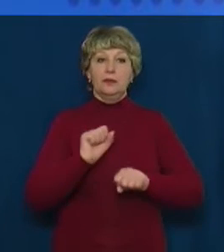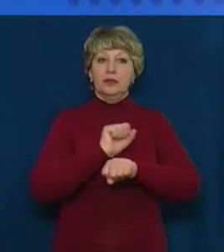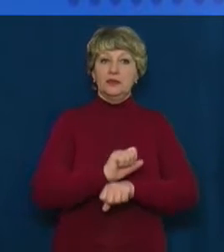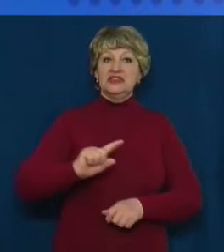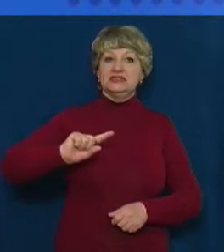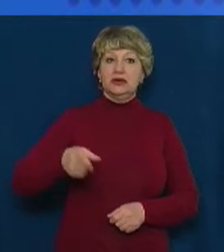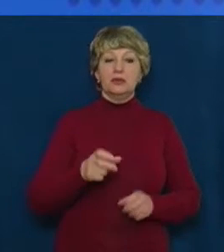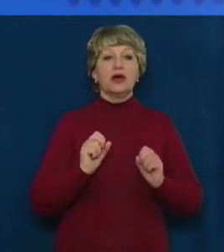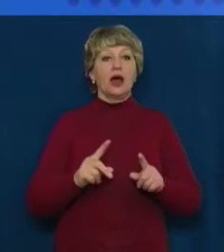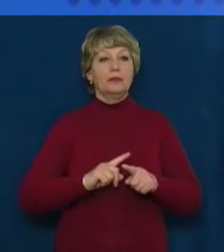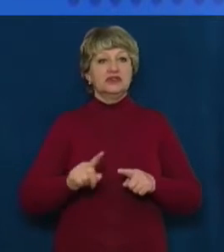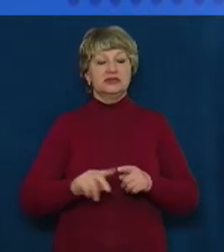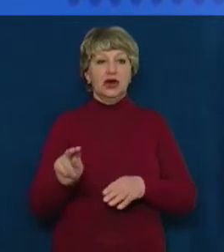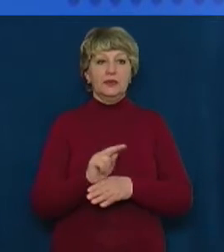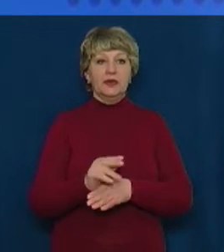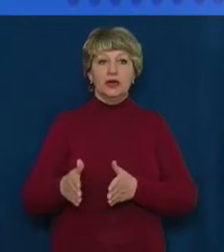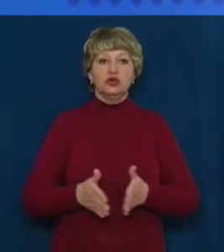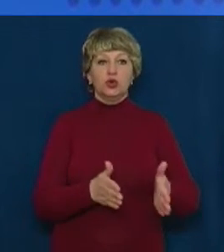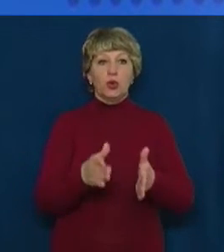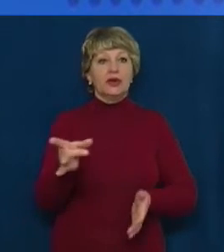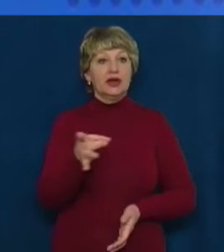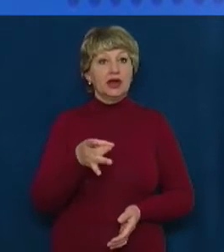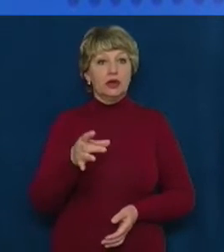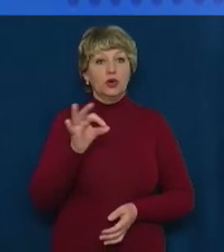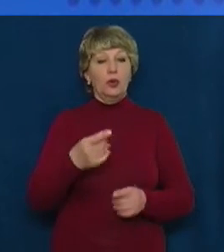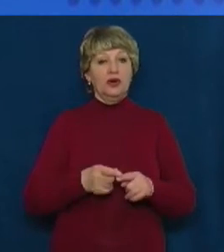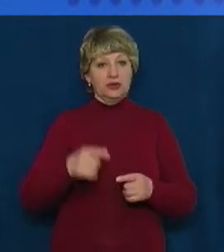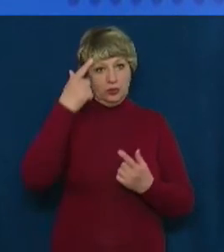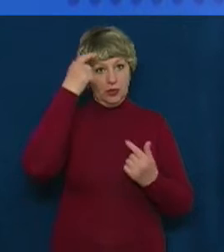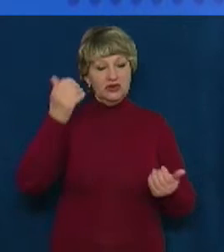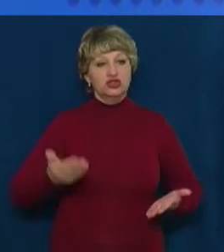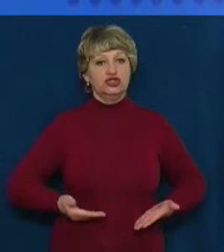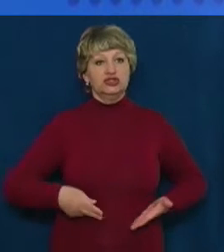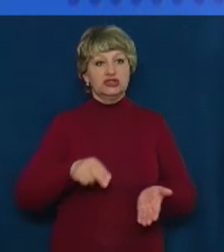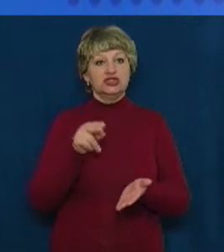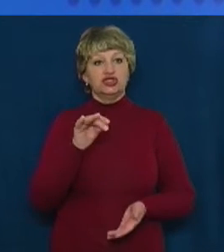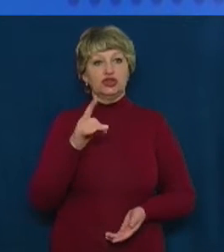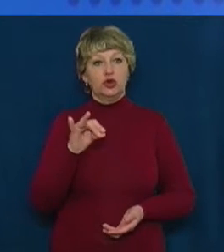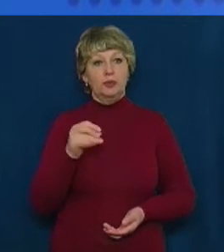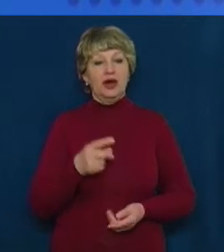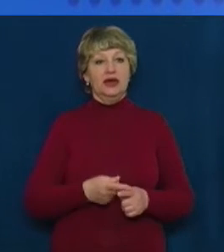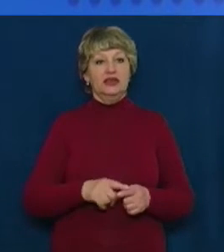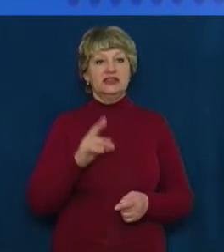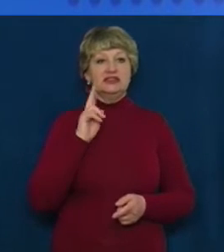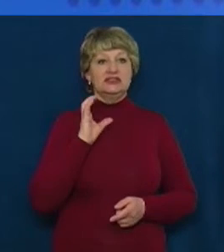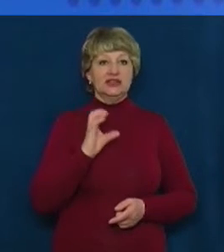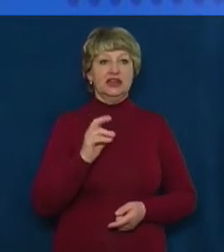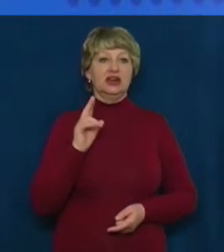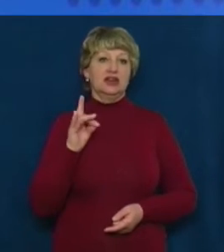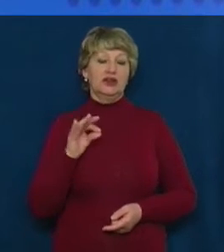якнайшвидше відремонтувати дороги району. Про це повідомляє житель Чорнобаївщини Сергій Кривошея.